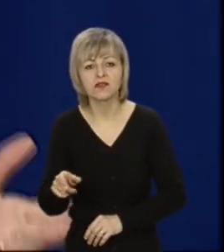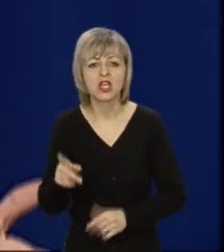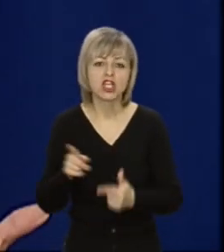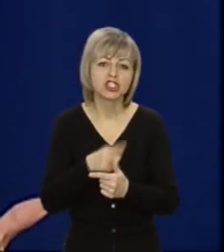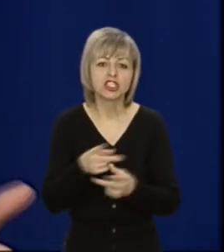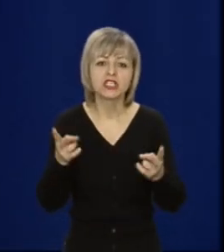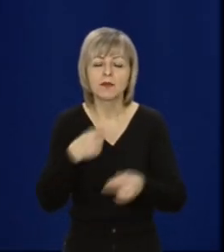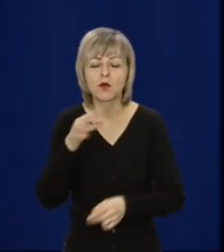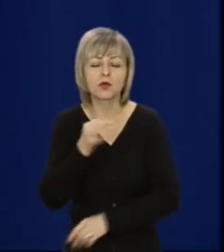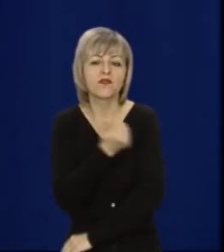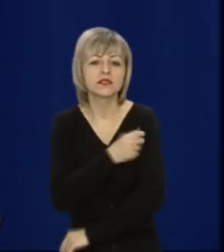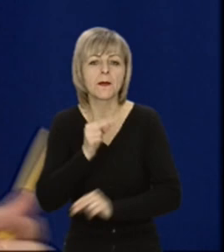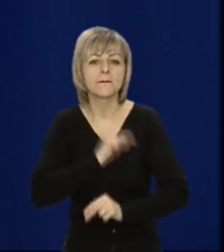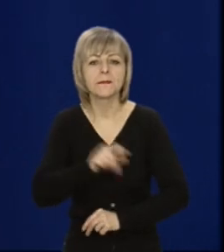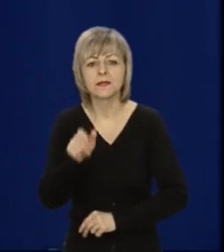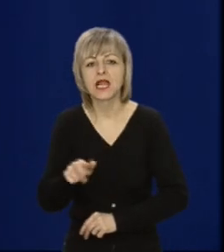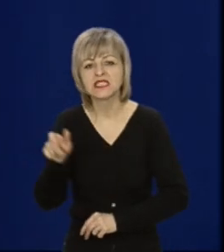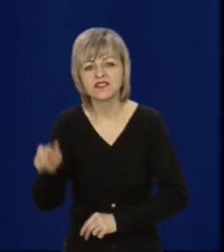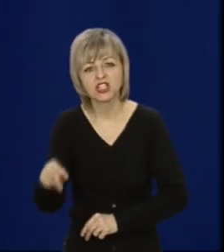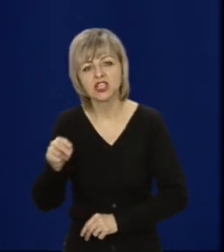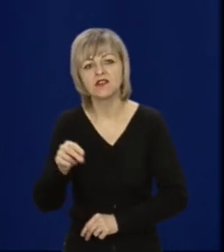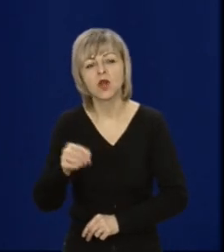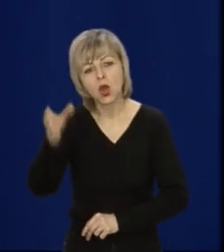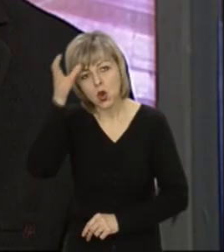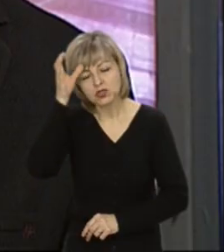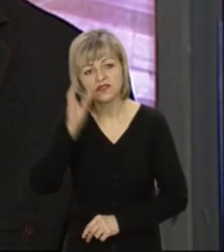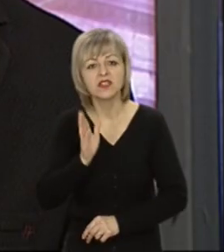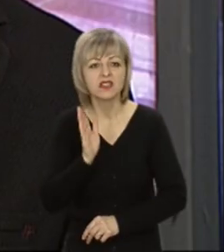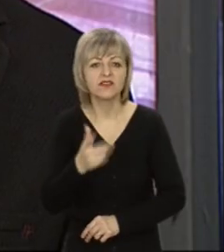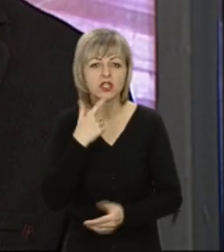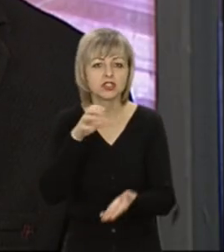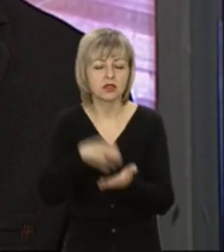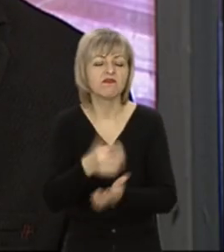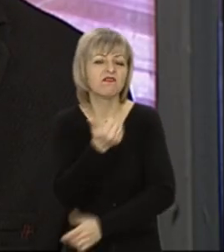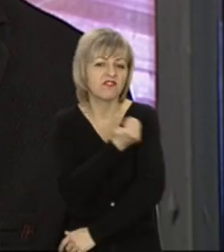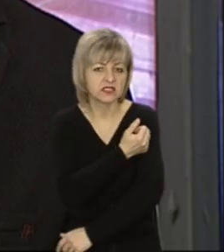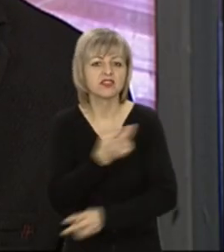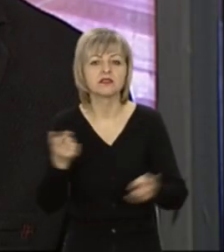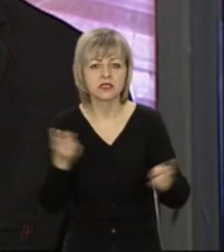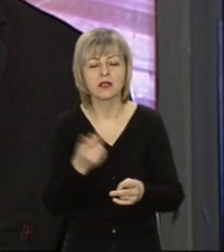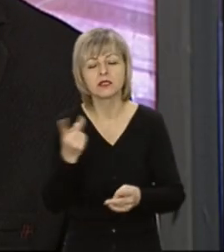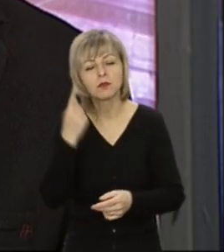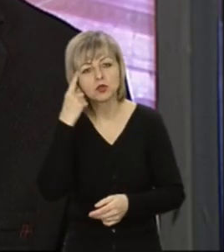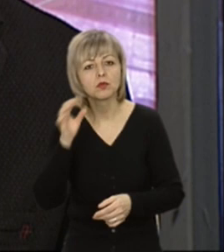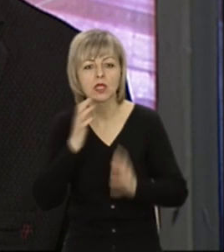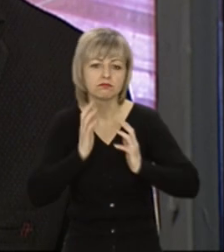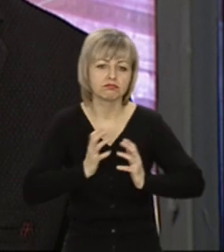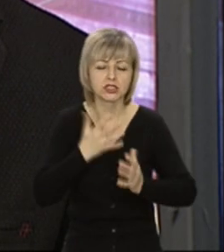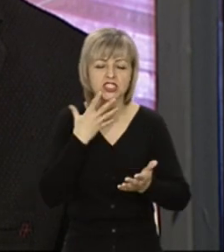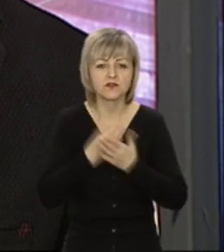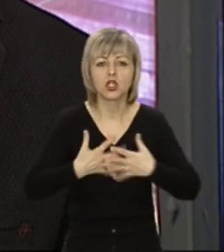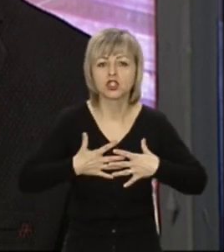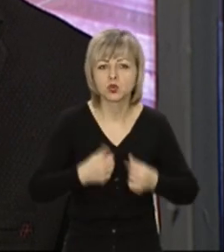загалом про вакцинацію працівників освіти у червоній зоні? Вакцинуватися треба, треба дбати про здоров'я своє, своїх дітей